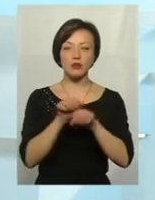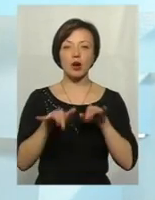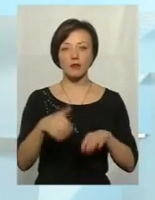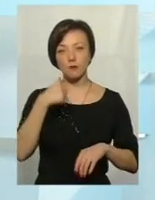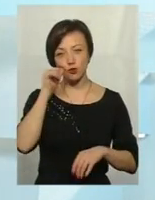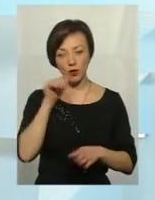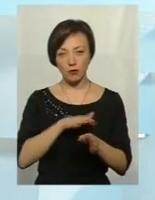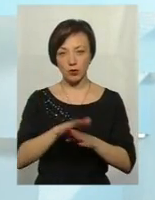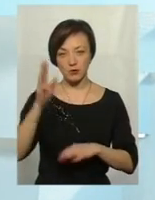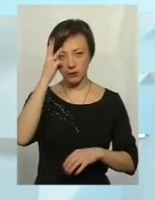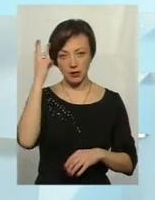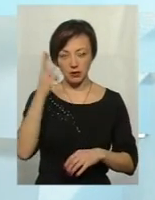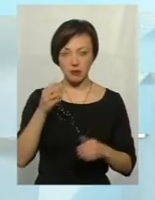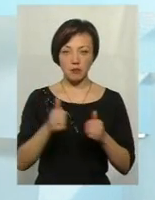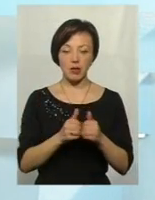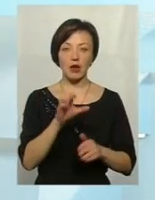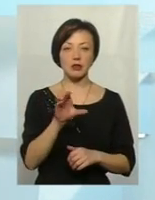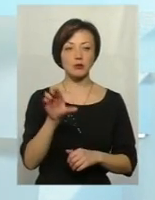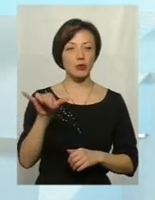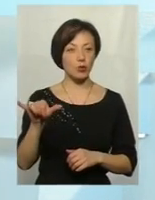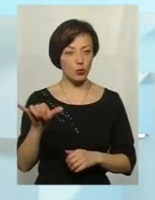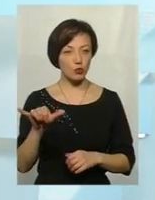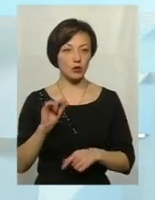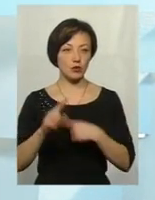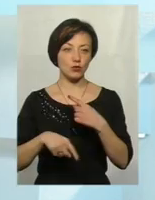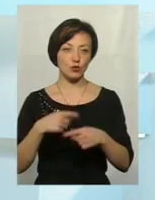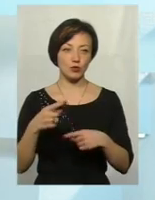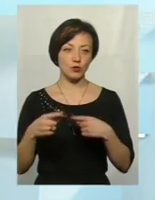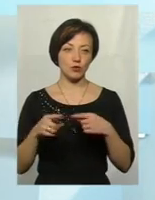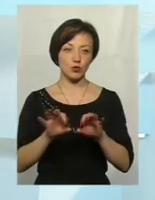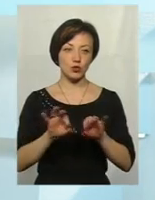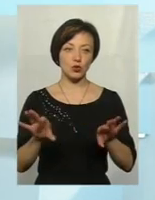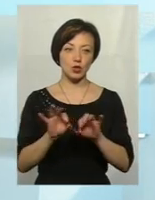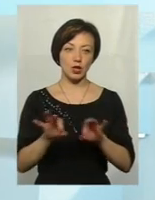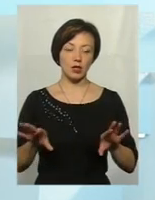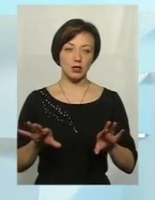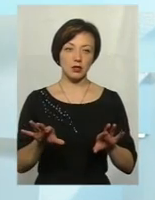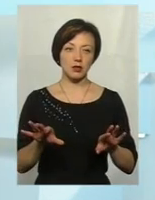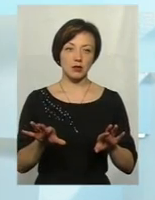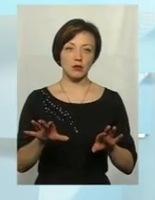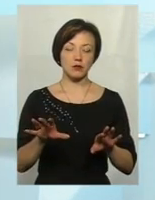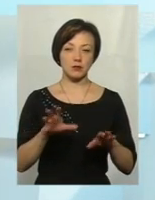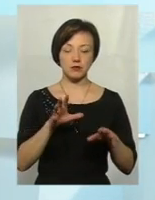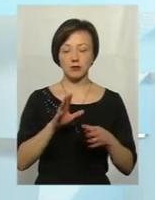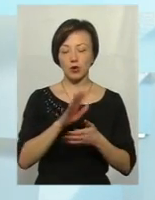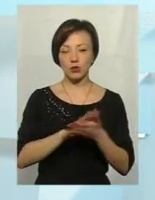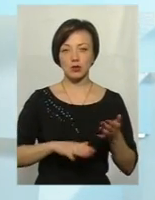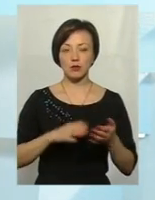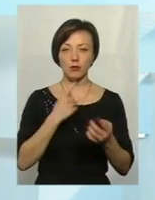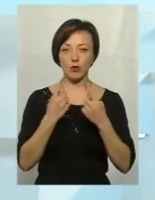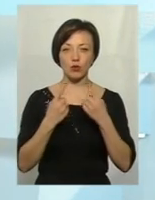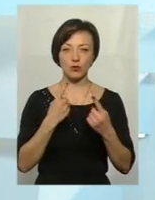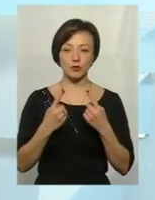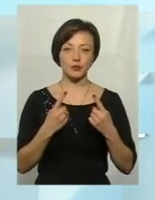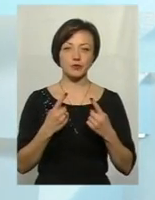в обласному центрі під стінами Служби безпеки України, в наступному сюжеті моїй колеги. Далі продовжуємо розмову,